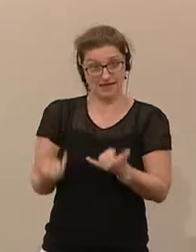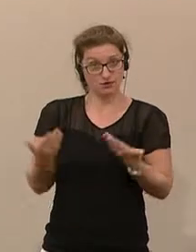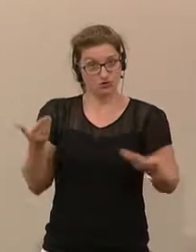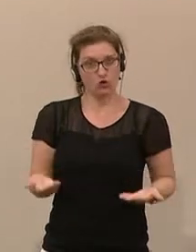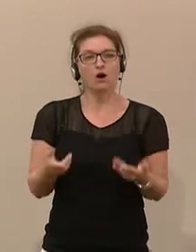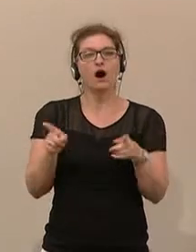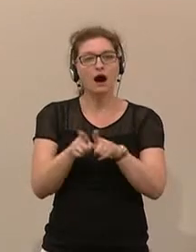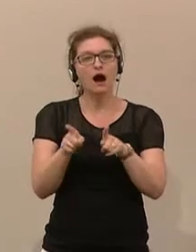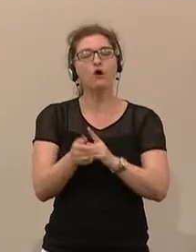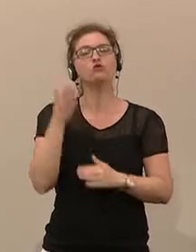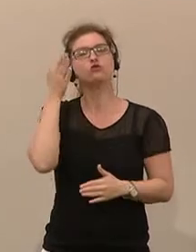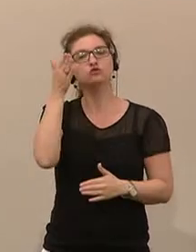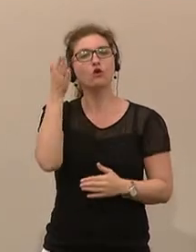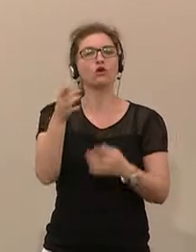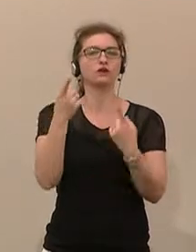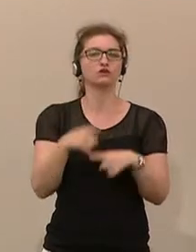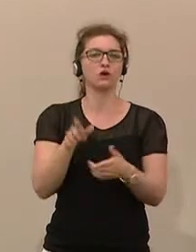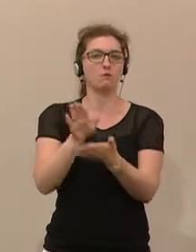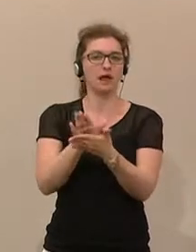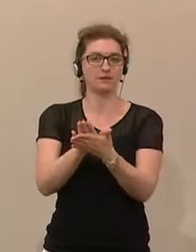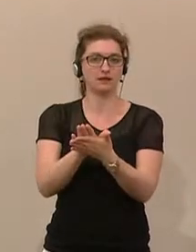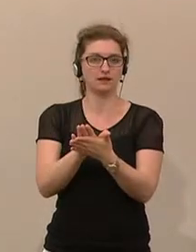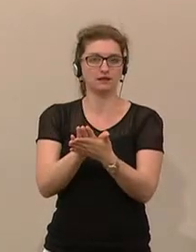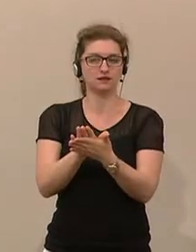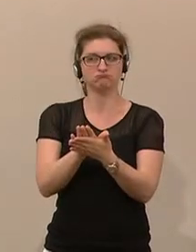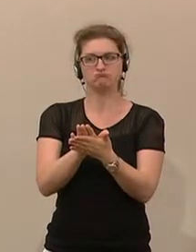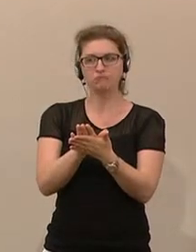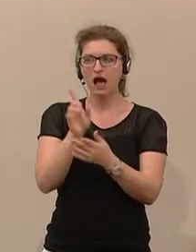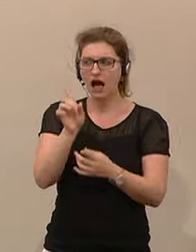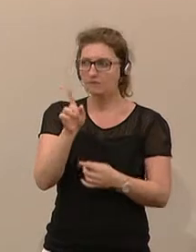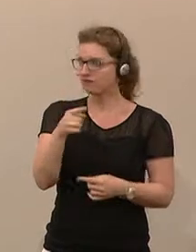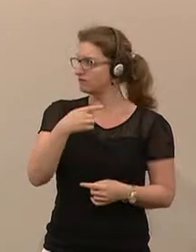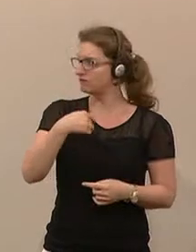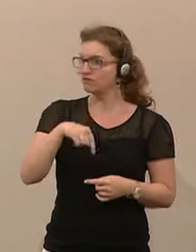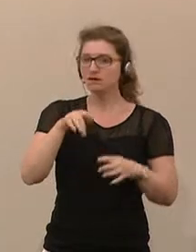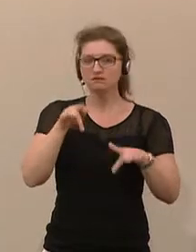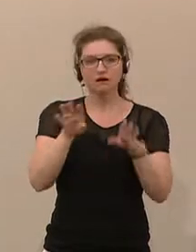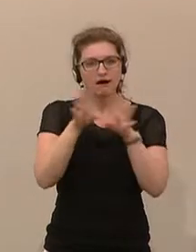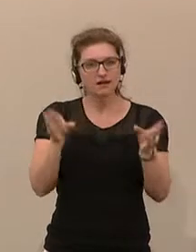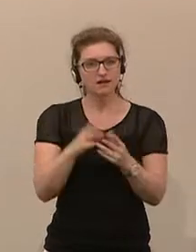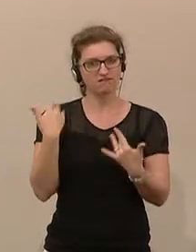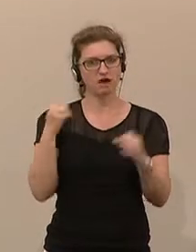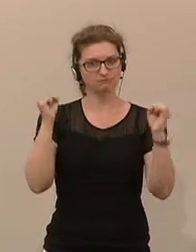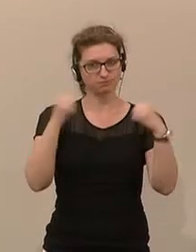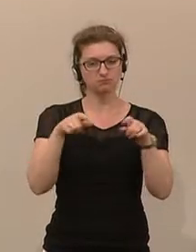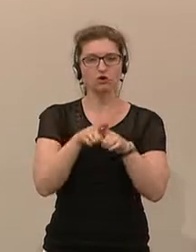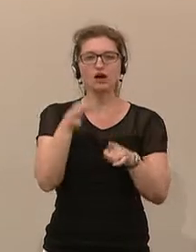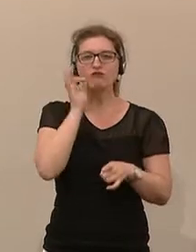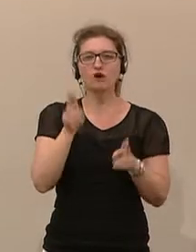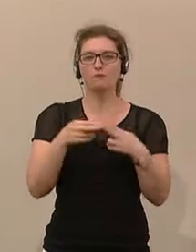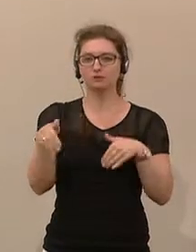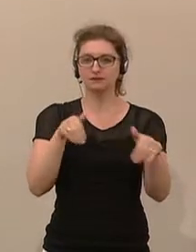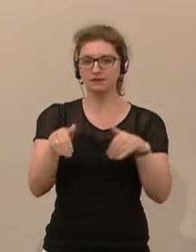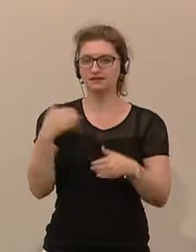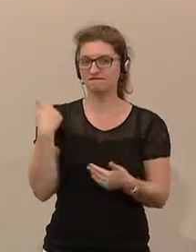soll auch in der Zukunft weiter bestehen. Wir haben aber uns grundsätzlich geeinigt, und die Frau Bundesminister